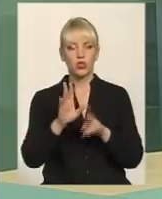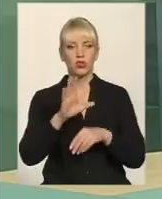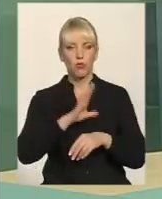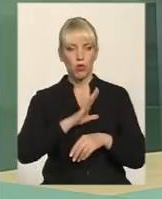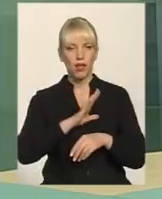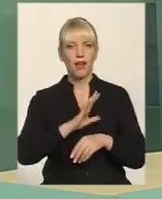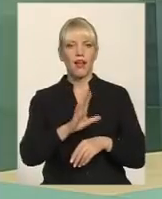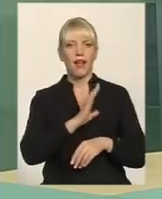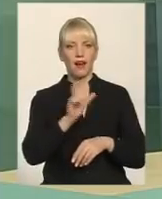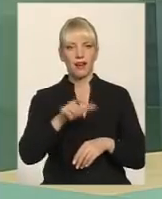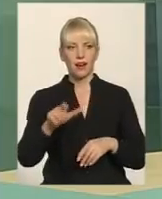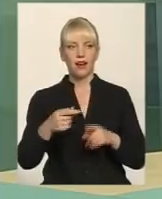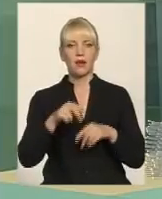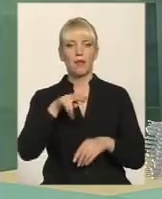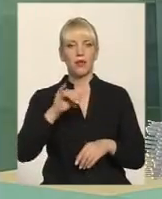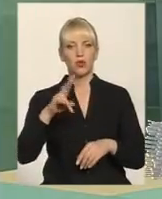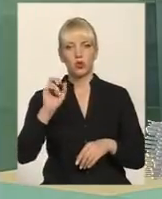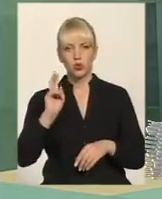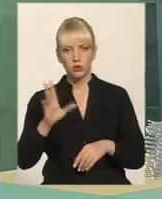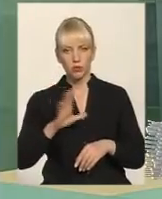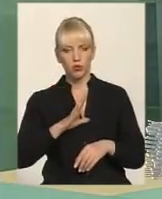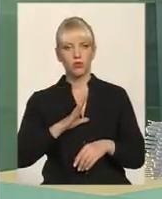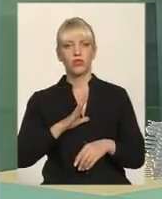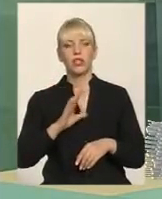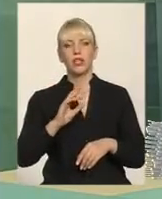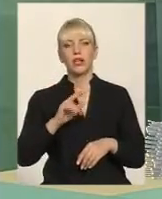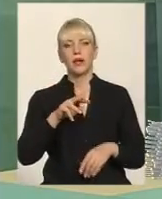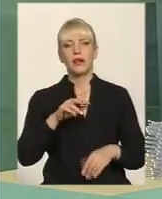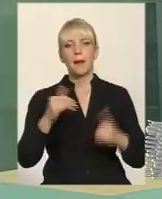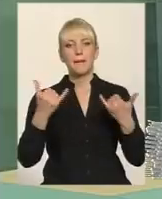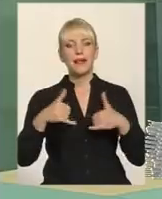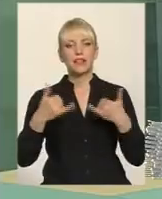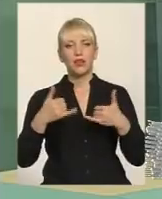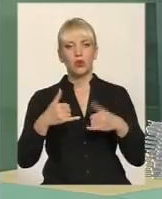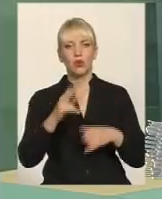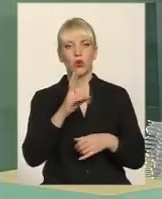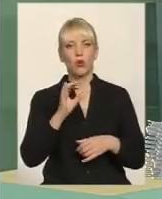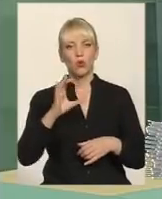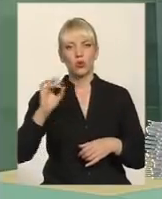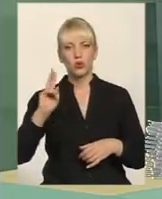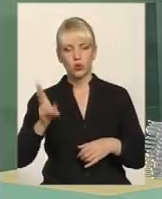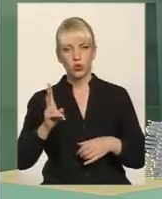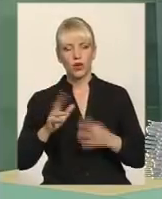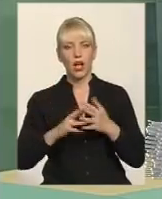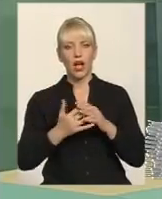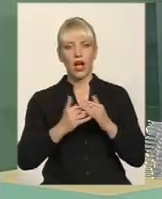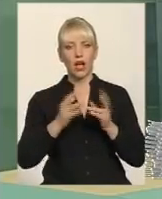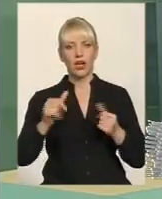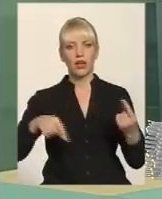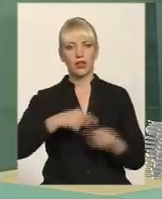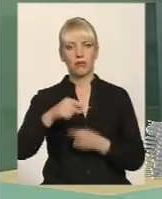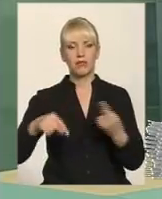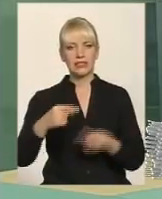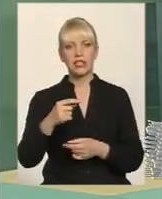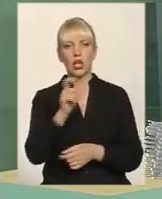тому що зустрічалися люди, такі, як, умовно, Пінчук, який в металургії, чи Косюк, який в аграрному бізнесі. Це люди, які, ну, 100